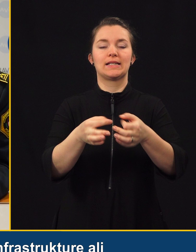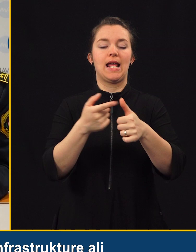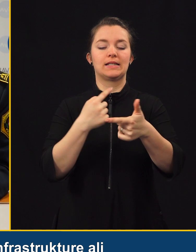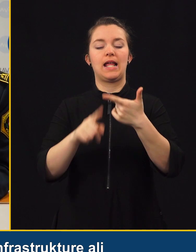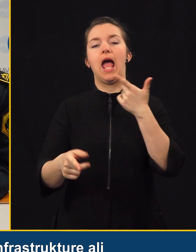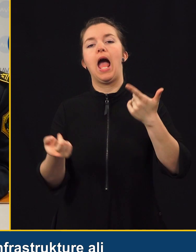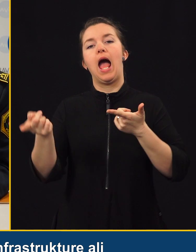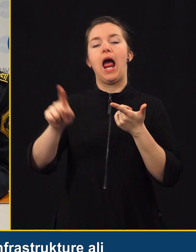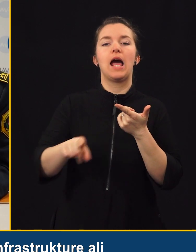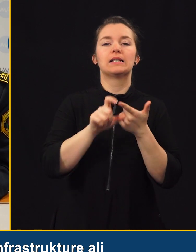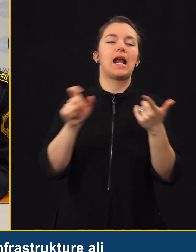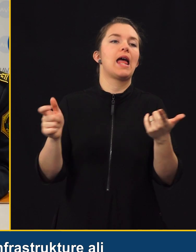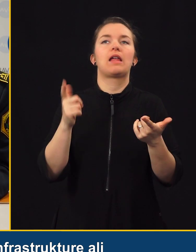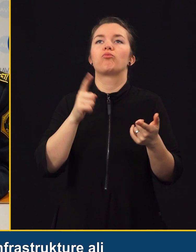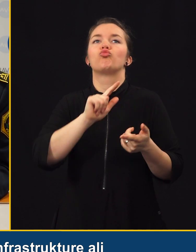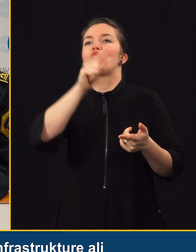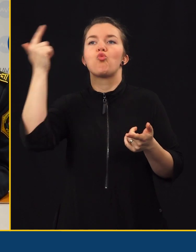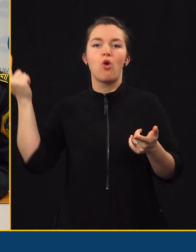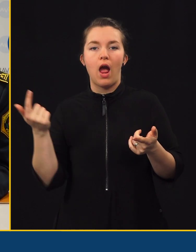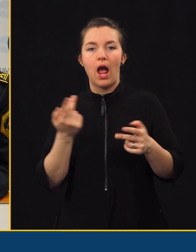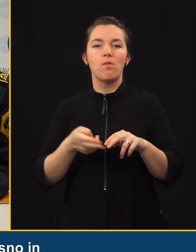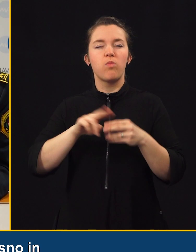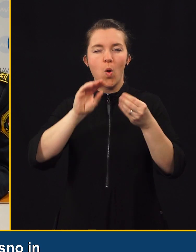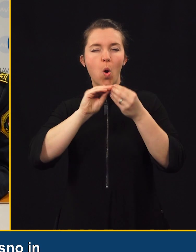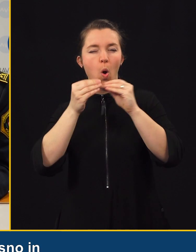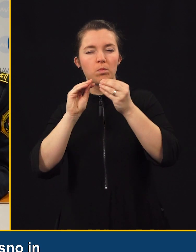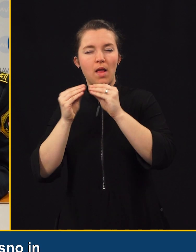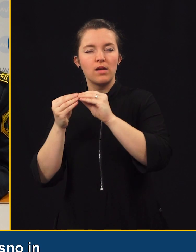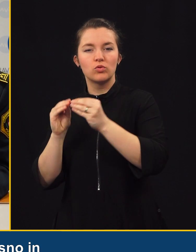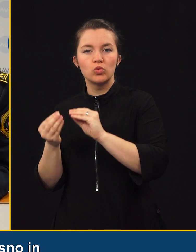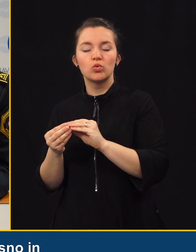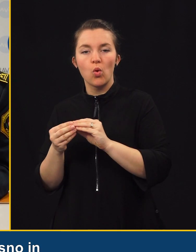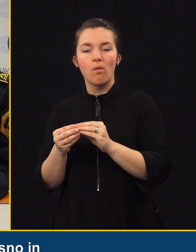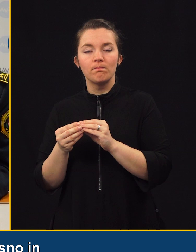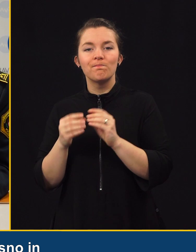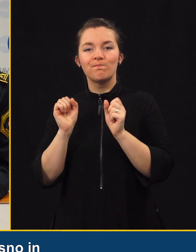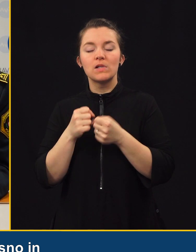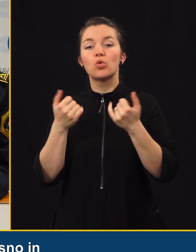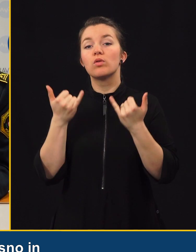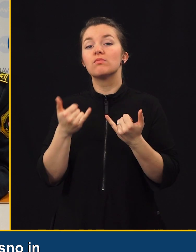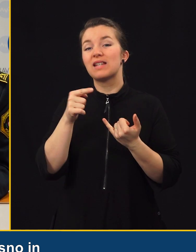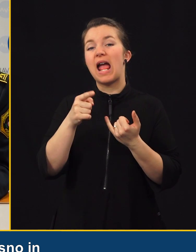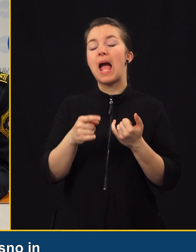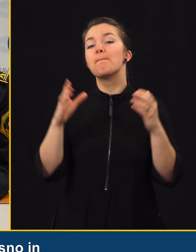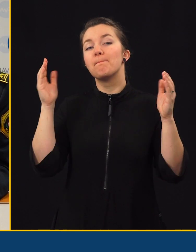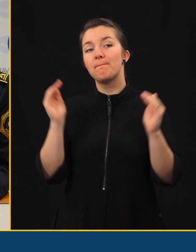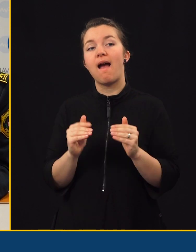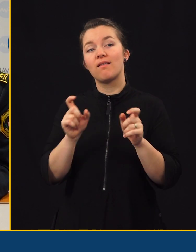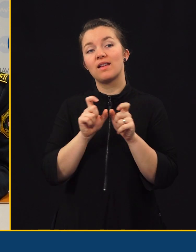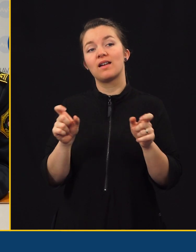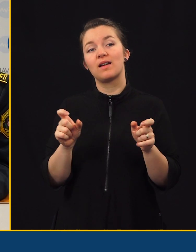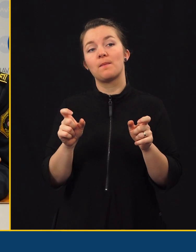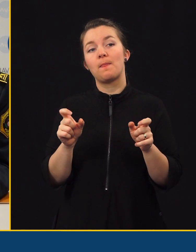stišča ali zaradi česa drugega nekoliko bolj kompleksejše in je tega trenutno manj, ker se,